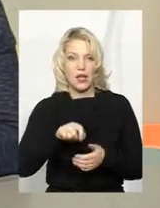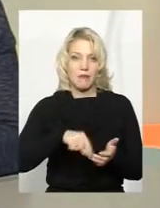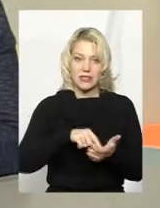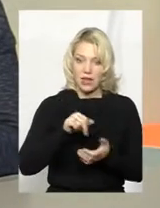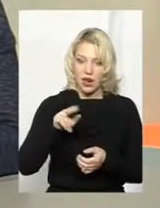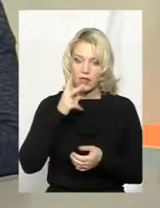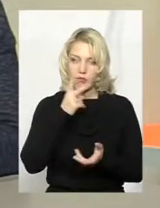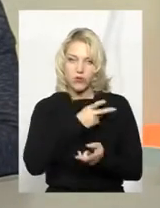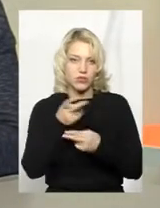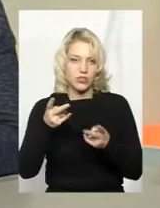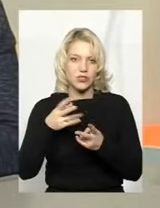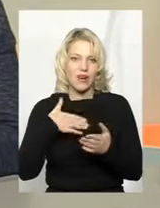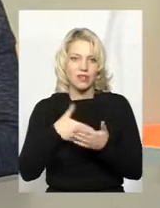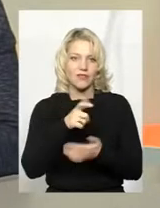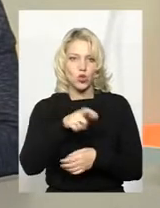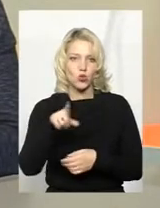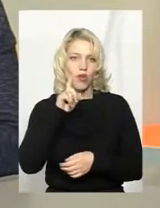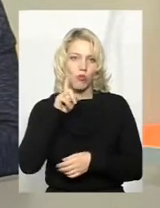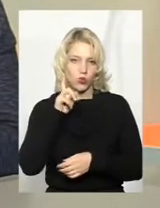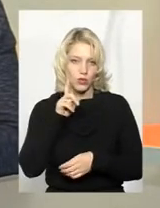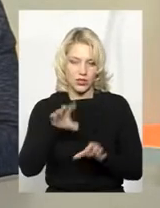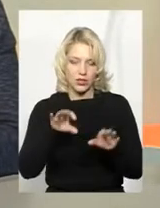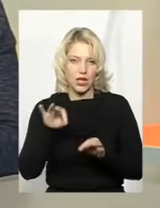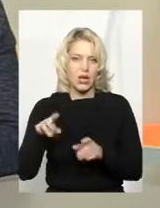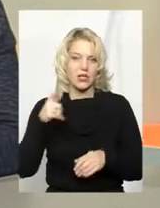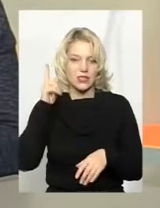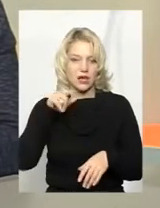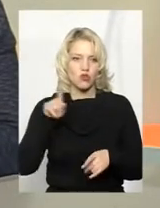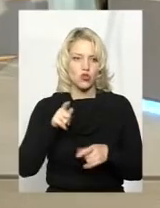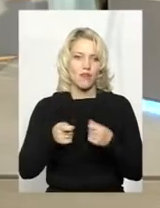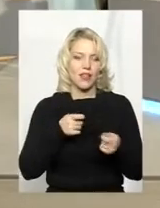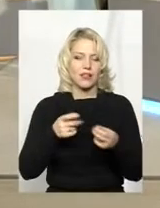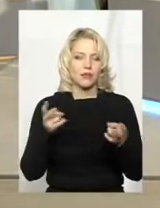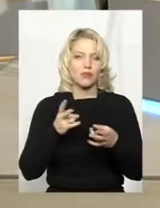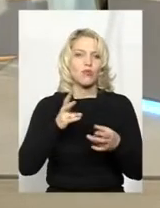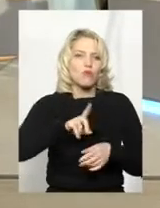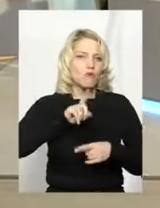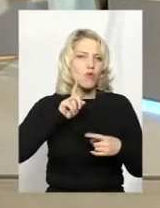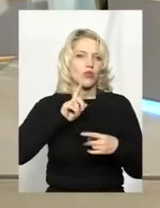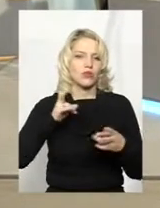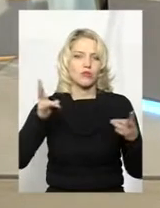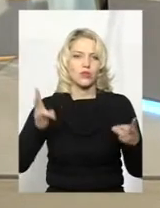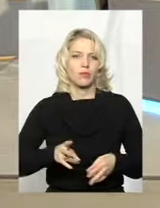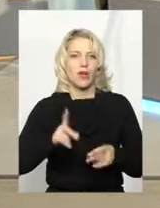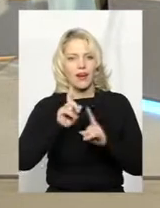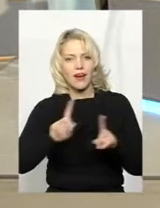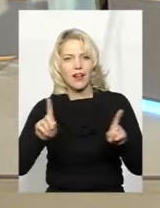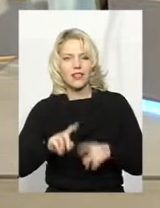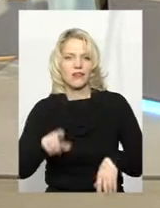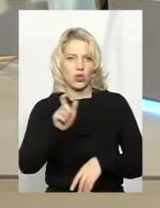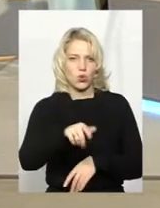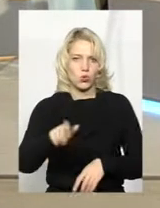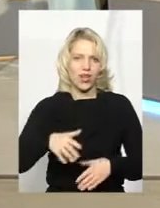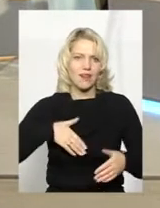щоб долучатися якось до роботи, тому що всі знають, що влада зараз дуже потребує молоді, потребує креативних людей,